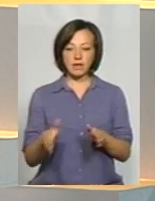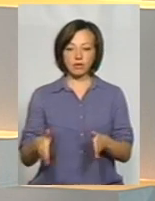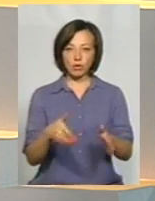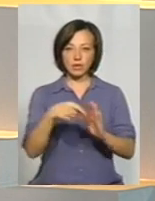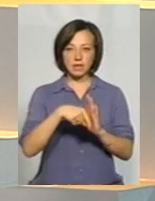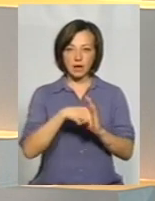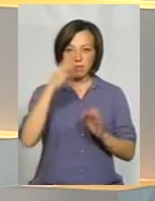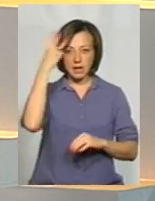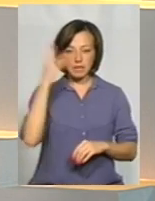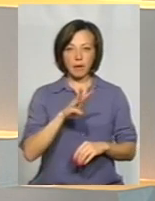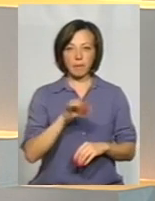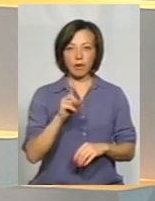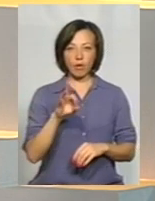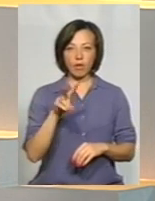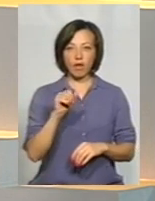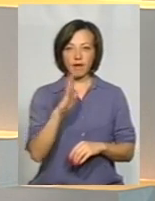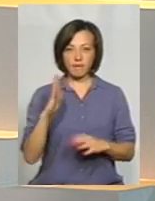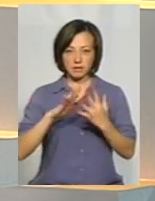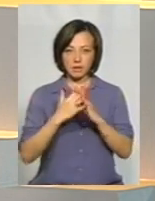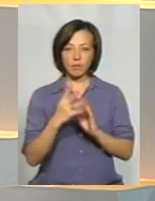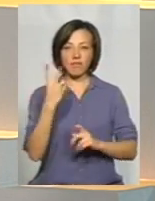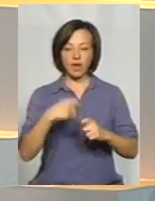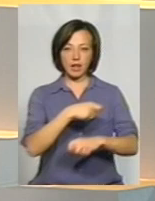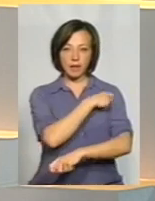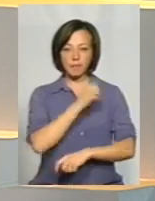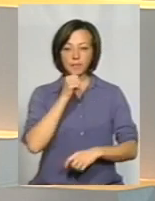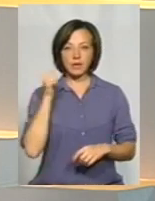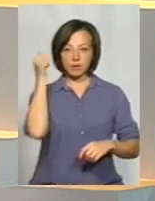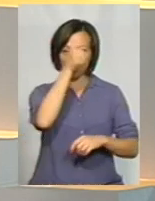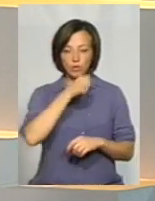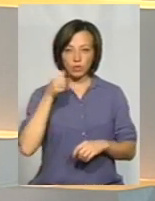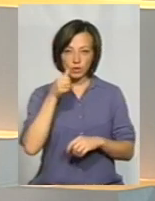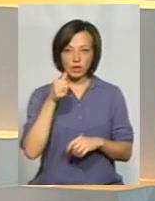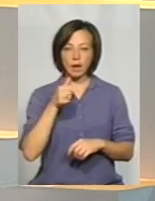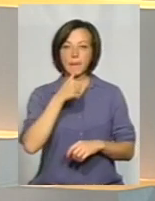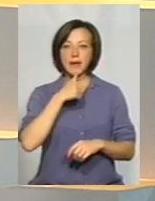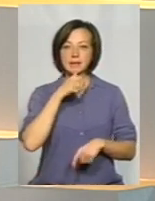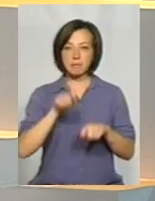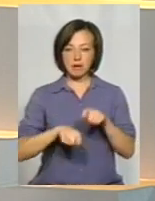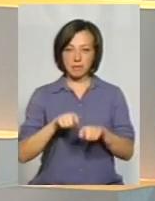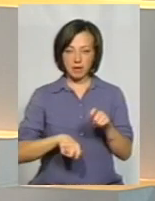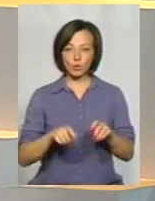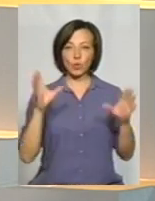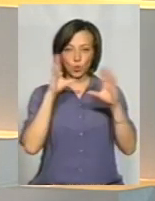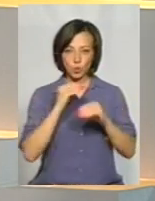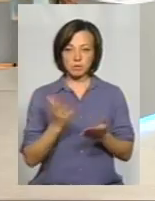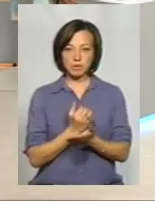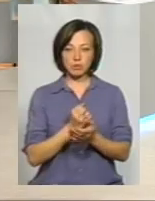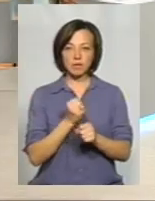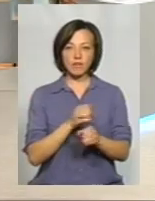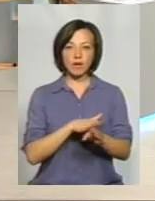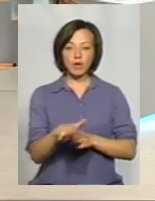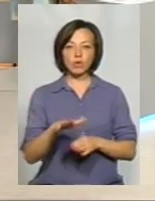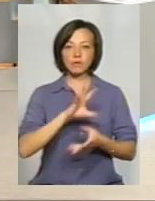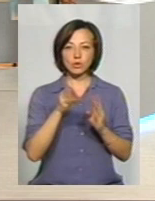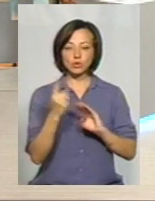Миколаївом протяжністю 2 км. В минулому році успішно працював митний експеримент, де було виконано робіт